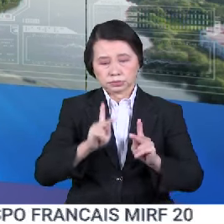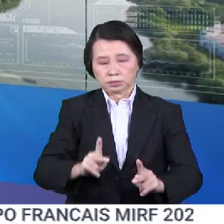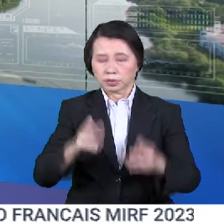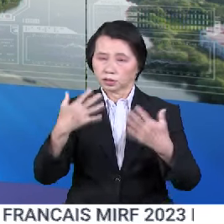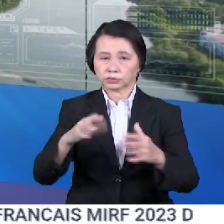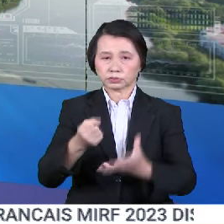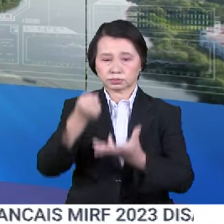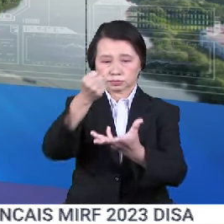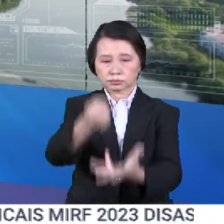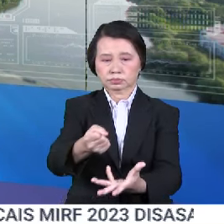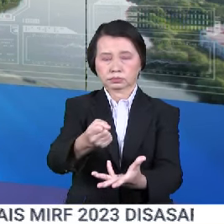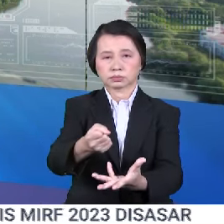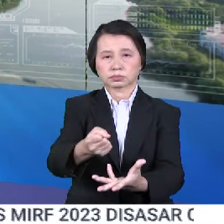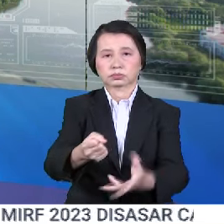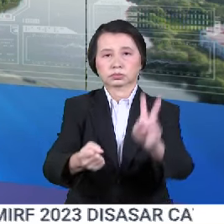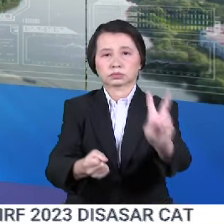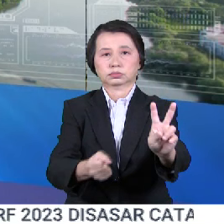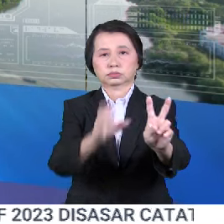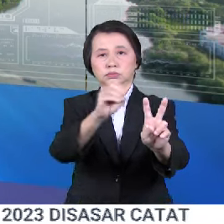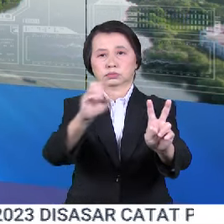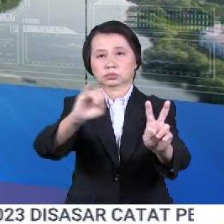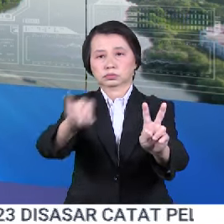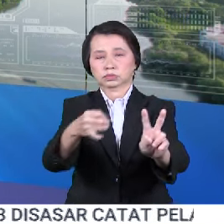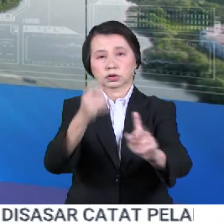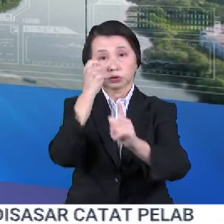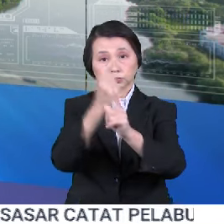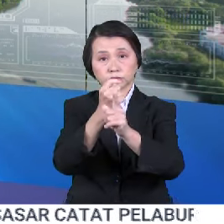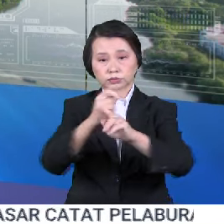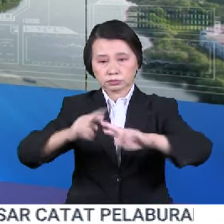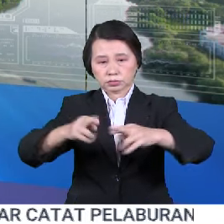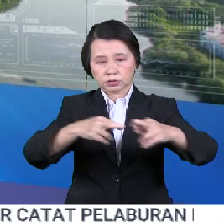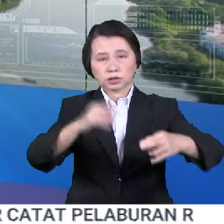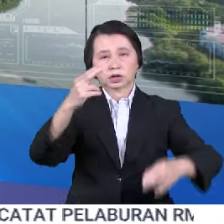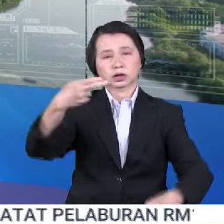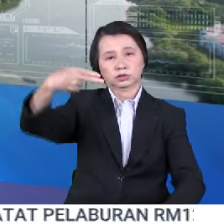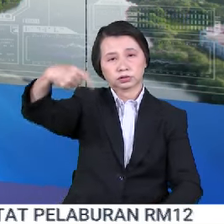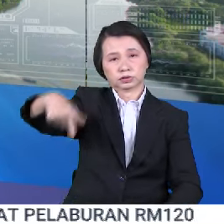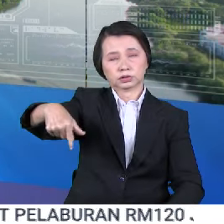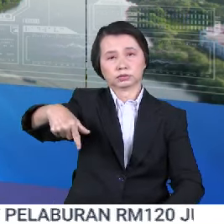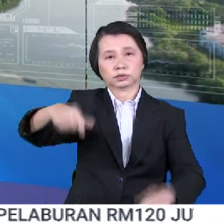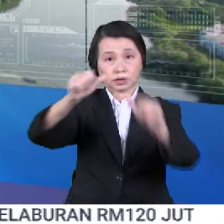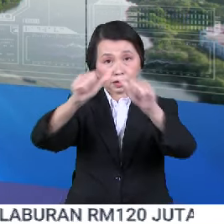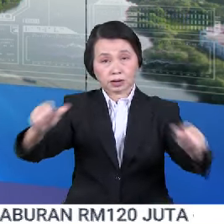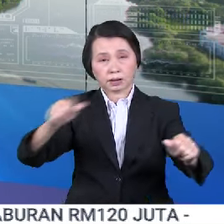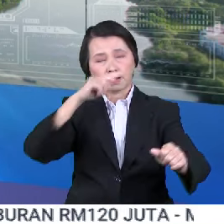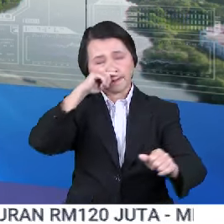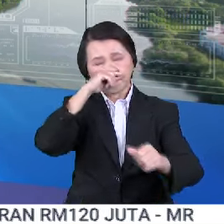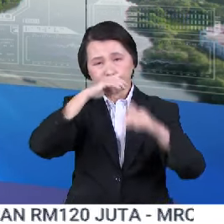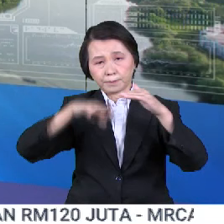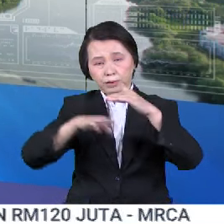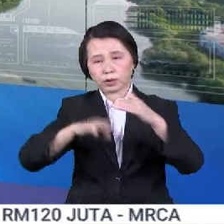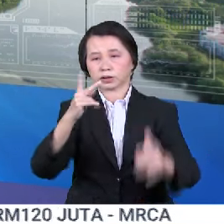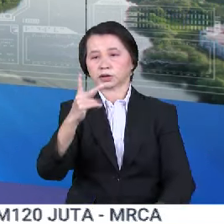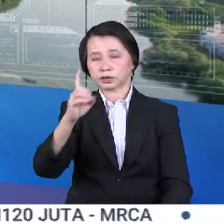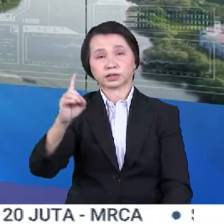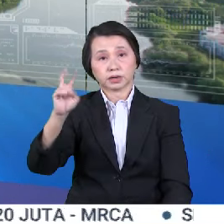memperuntukkan sejumlah RM200 juta bertujuan membaiki kuartus daif melibatkan agensi di bawah KDN seluruh negara.